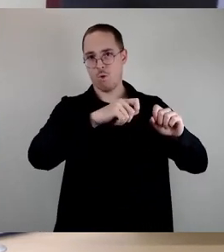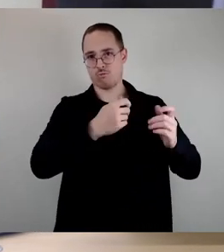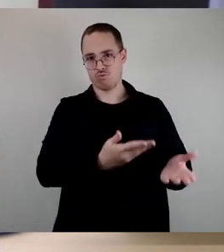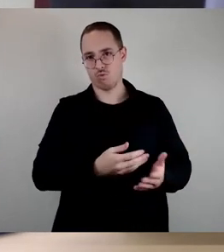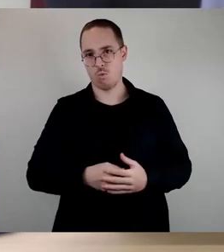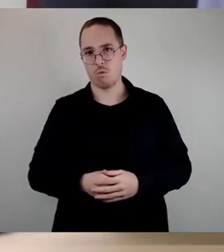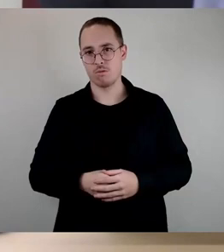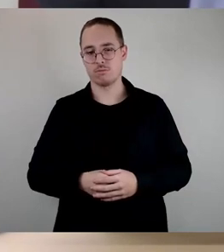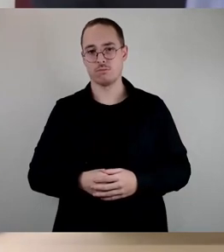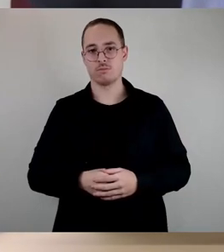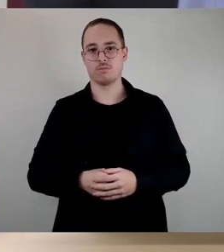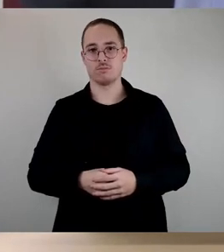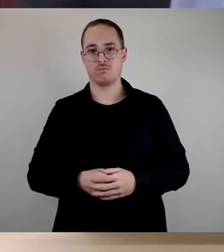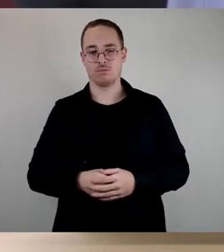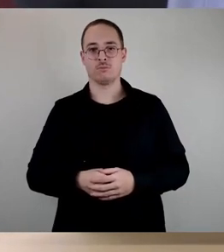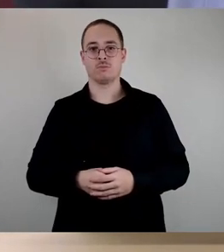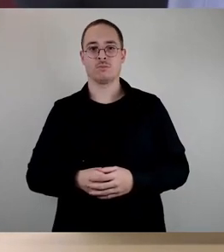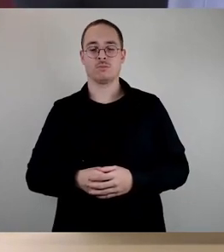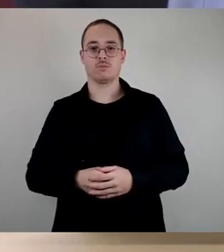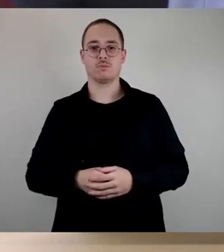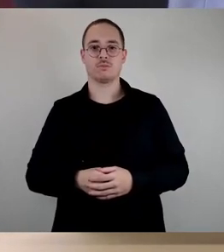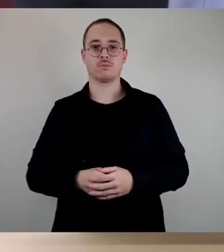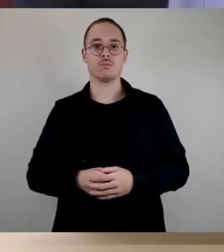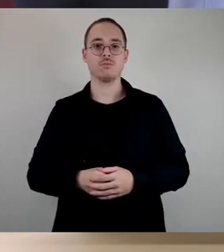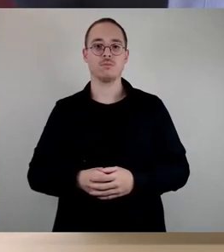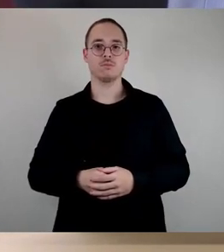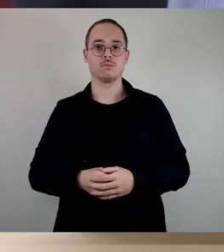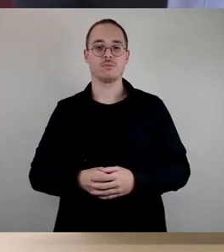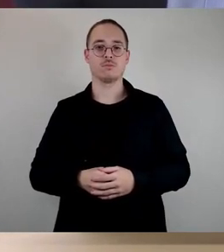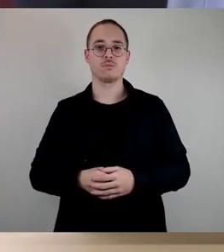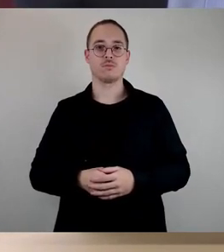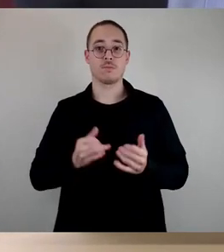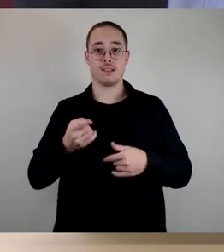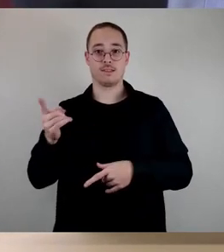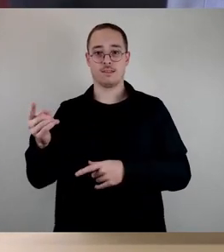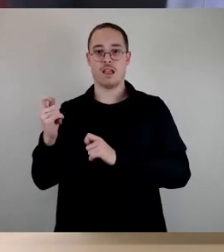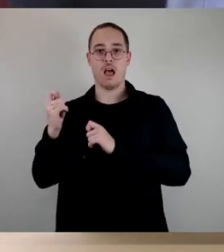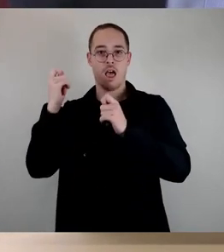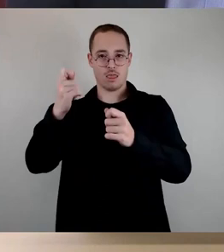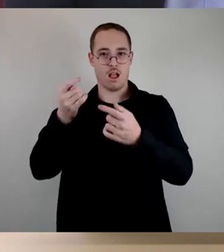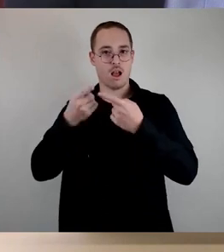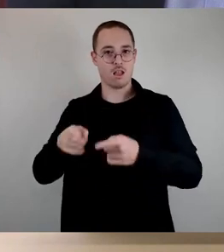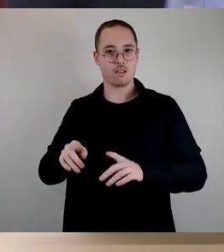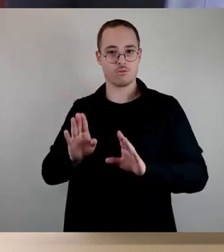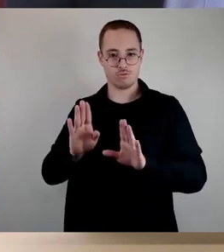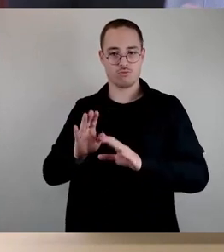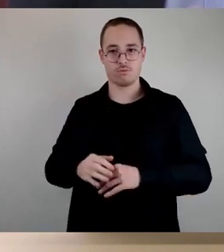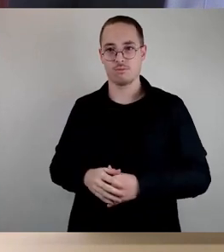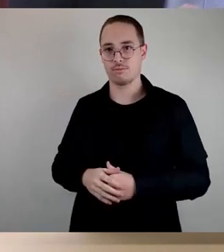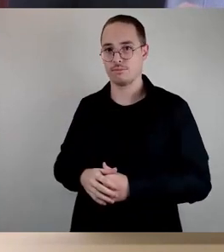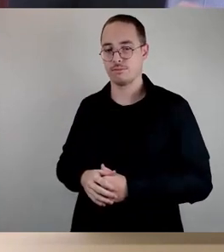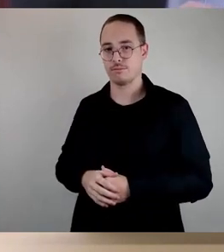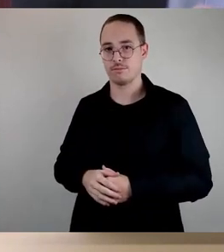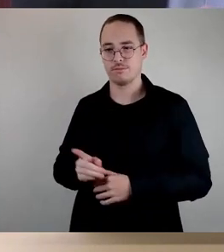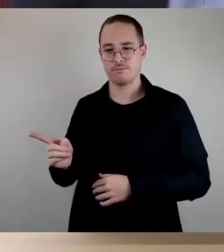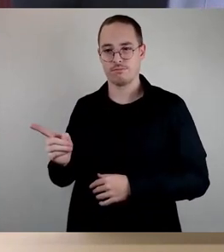mit Dresden und dazu haben wir einen Antrag vorliegen. Bevor